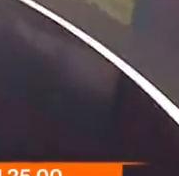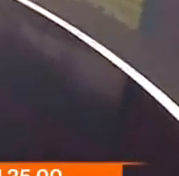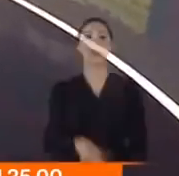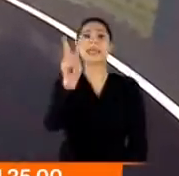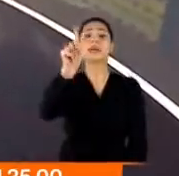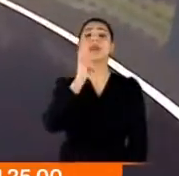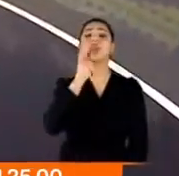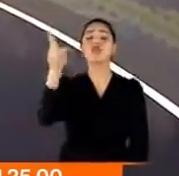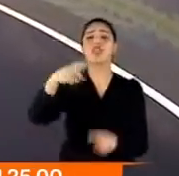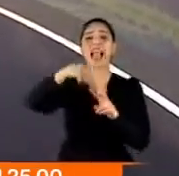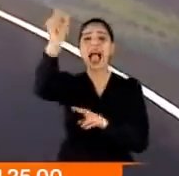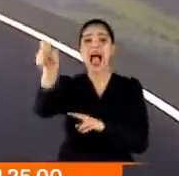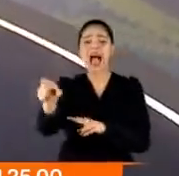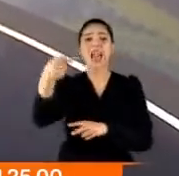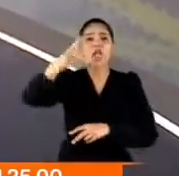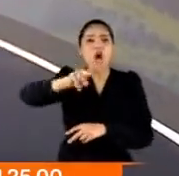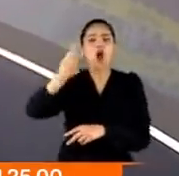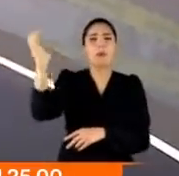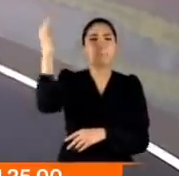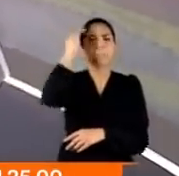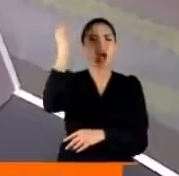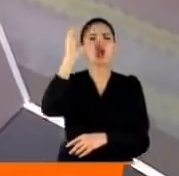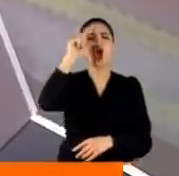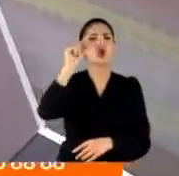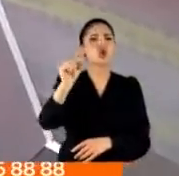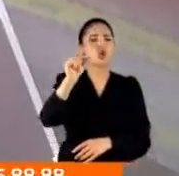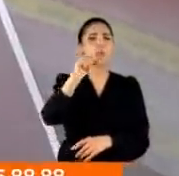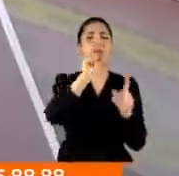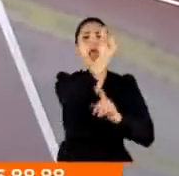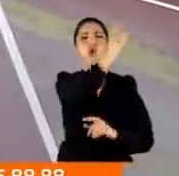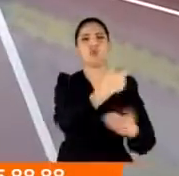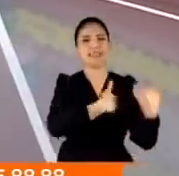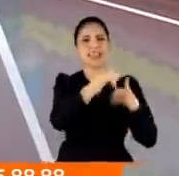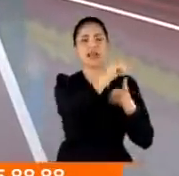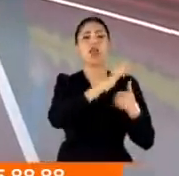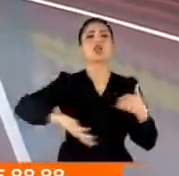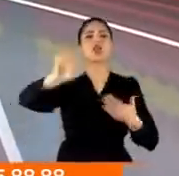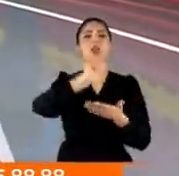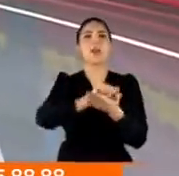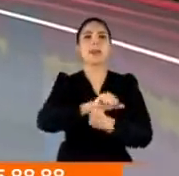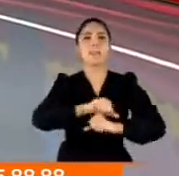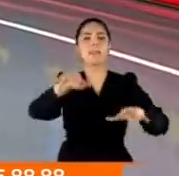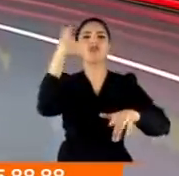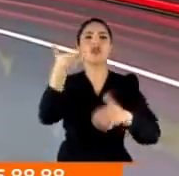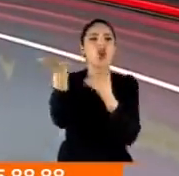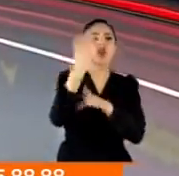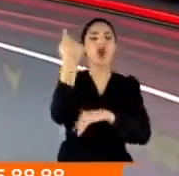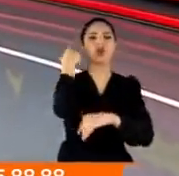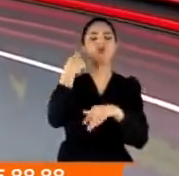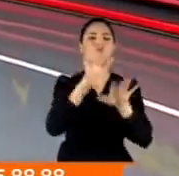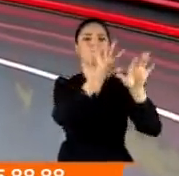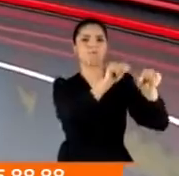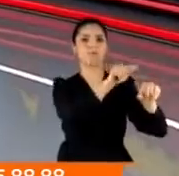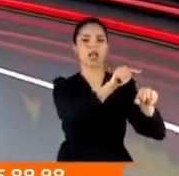21 yaşındaki Aleyna Çakır'ın ölümünde bir numaralı şüpheli konumundaydı Ümit Can Uygun. Sosyal medyadan paylaştığı bir görüntünün ardından dün